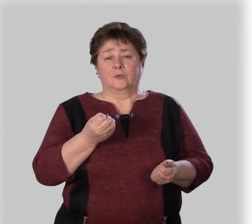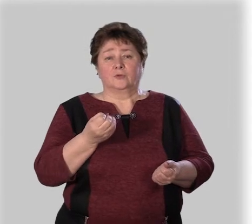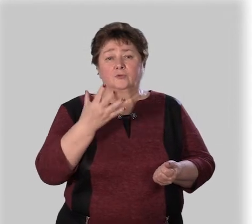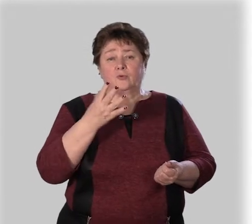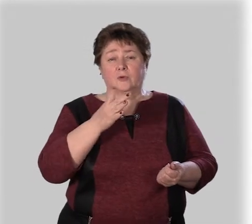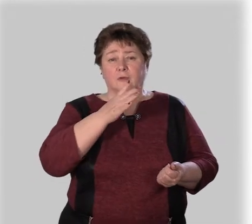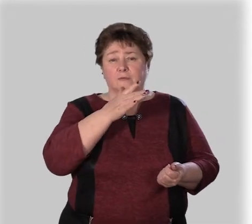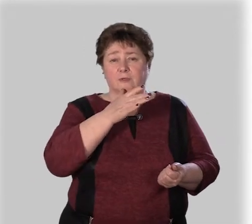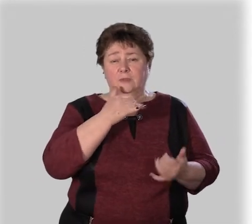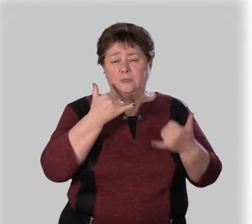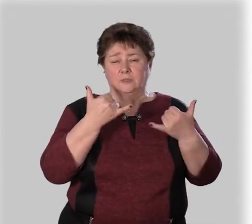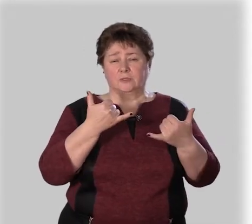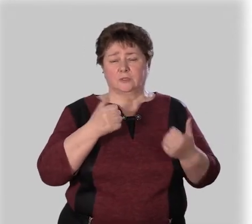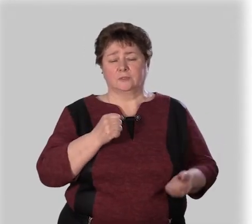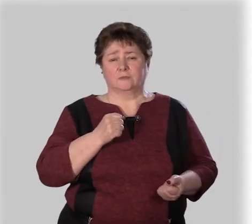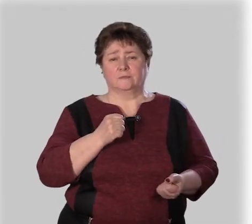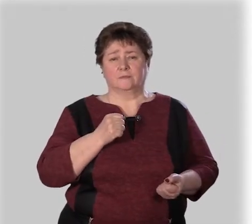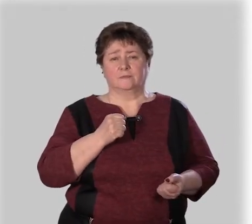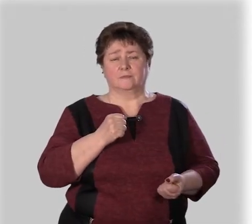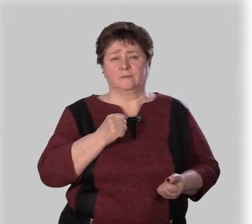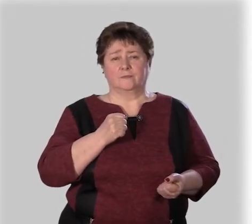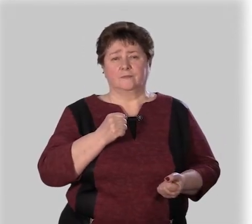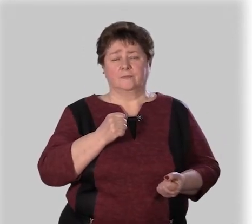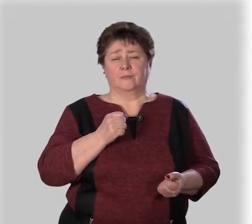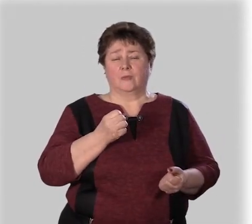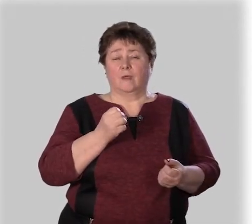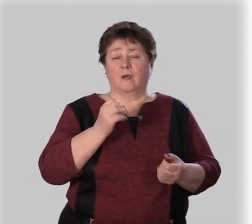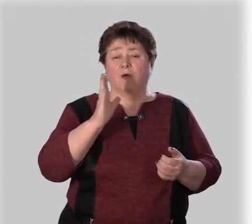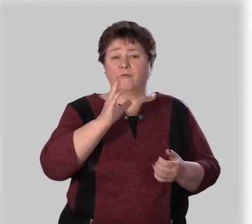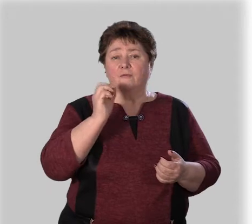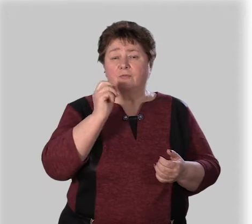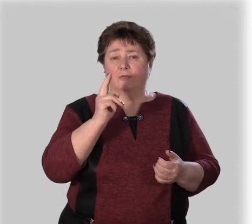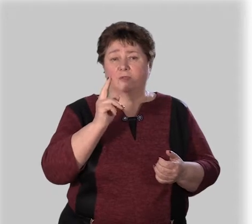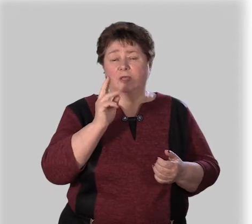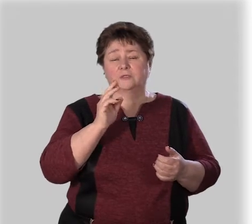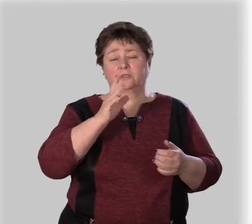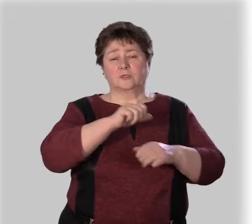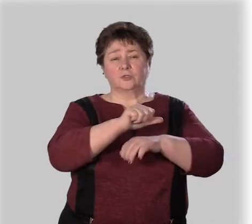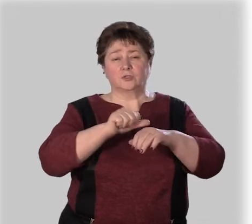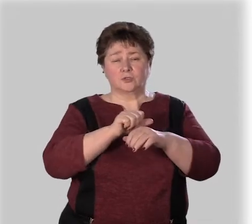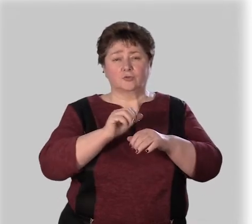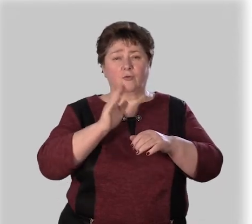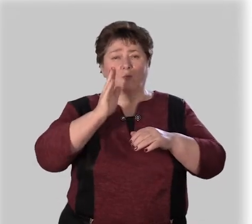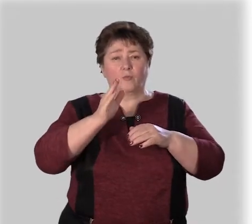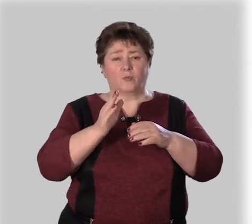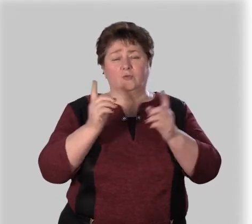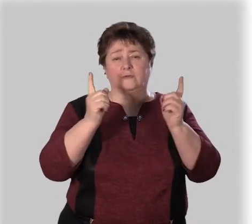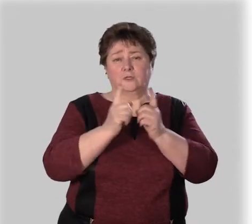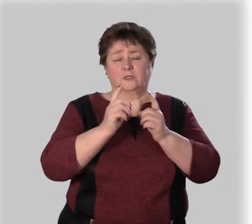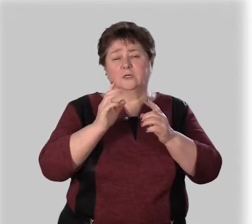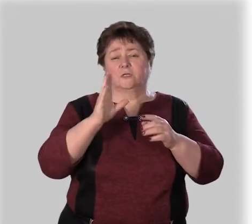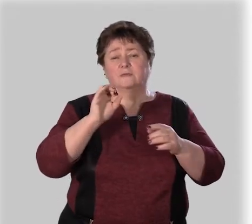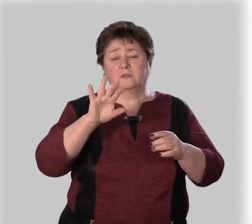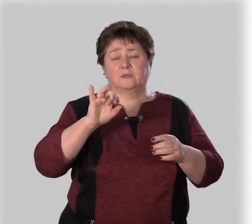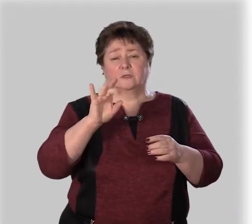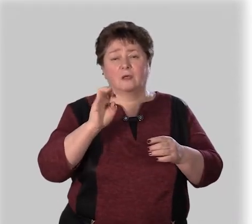Сколько времени сейчас? В 12 часов состоится встреча с ветеранами.